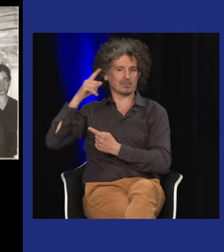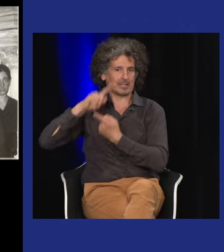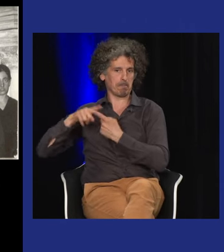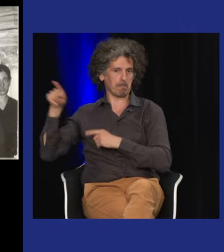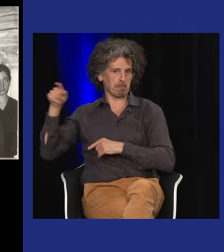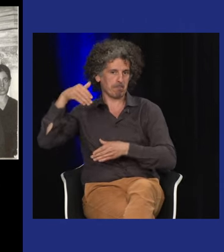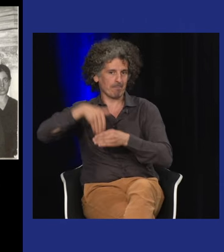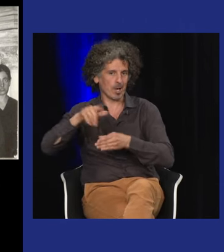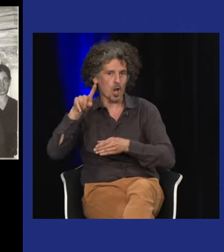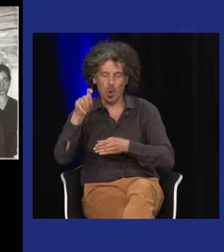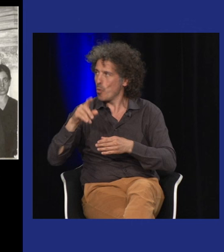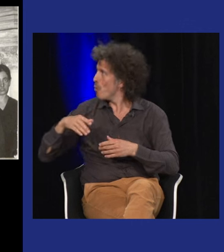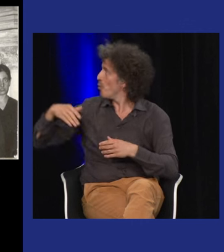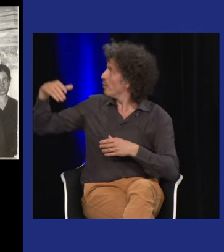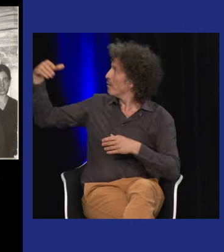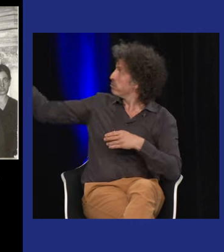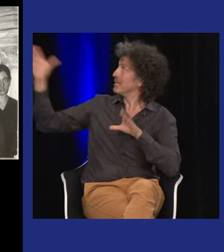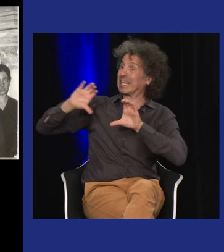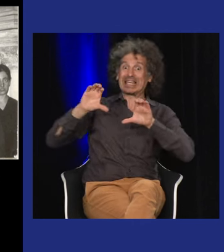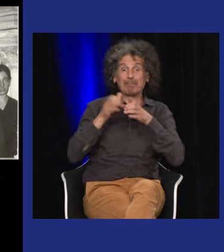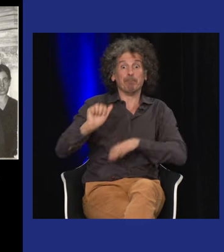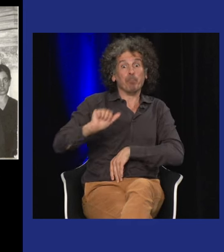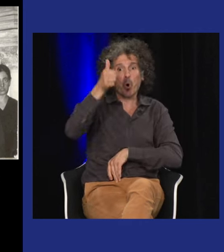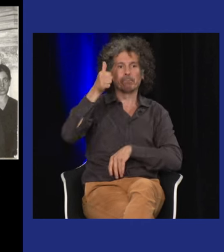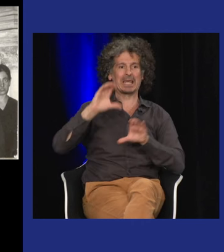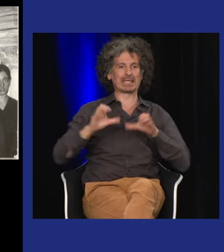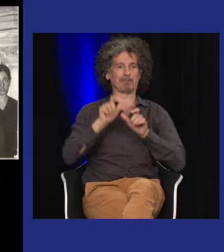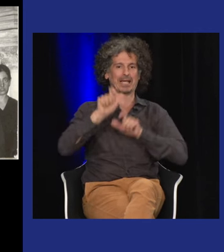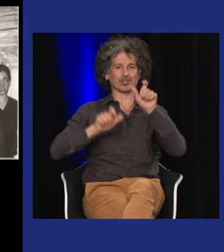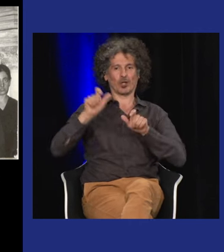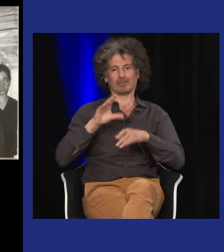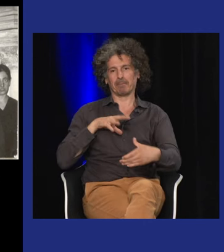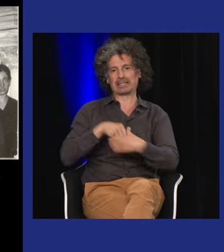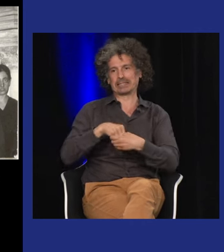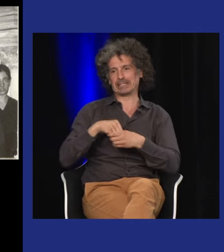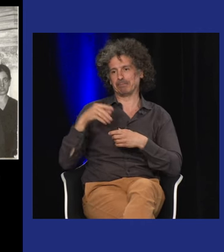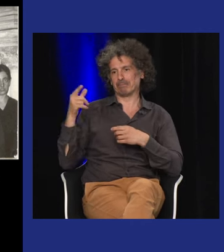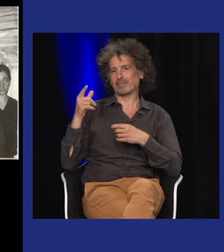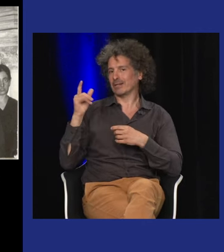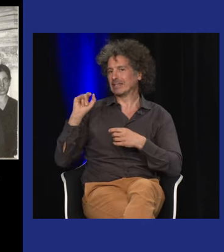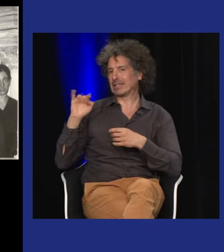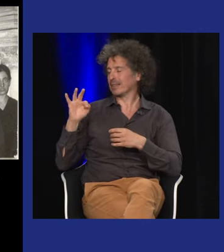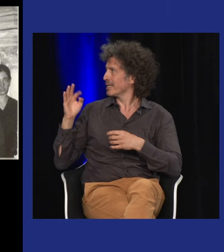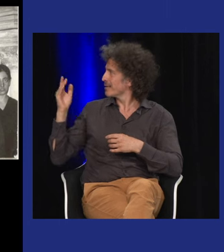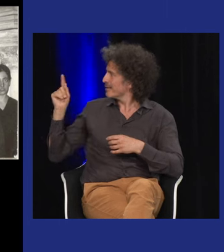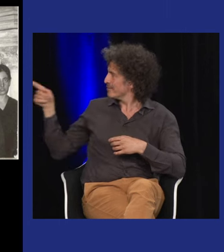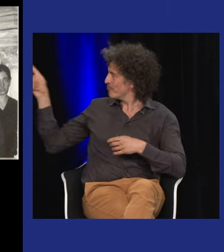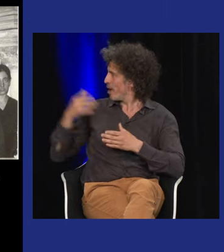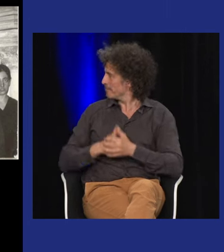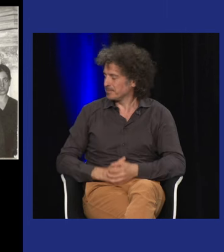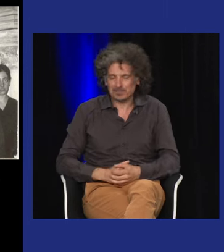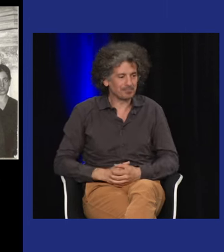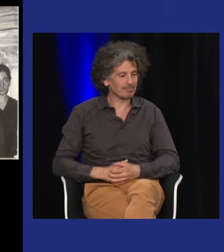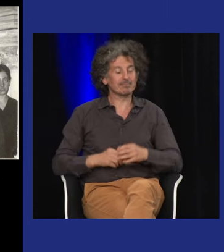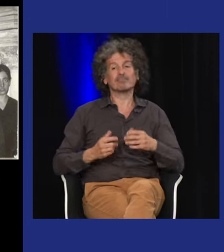était parussions sur IVT il y a aussi Marie-Thérèse avec le thème de l'eau et la première équipe des personnes qui ont participé à